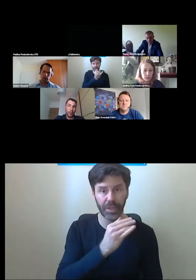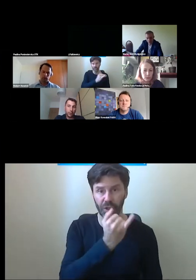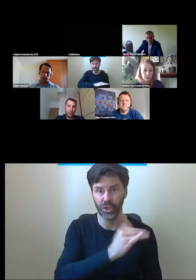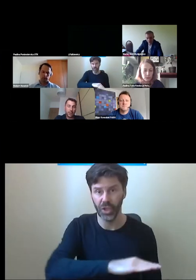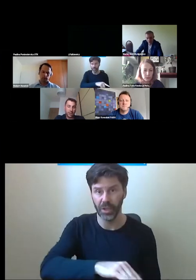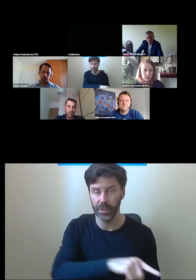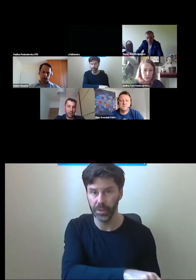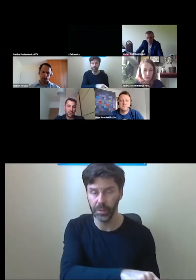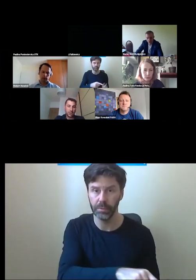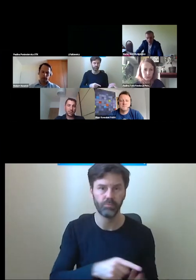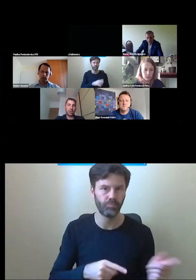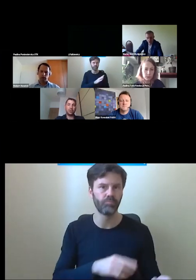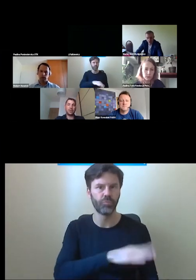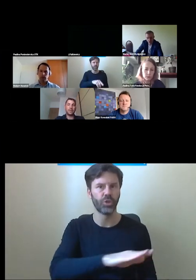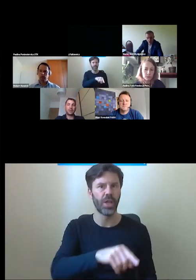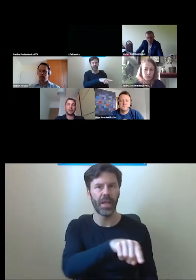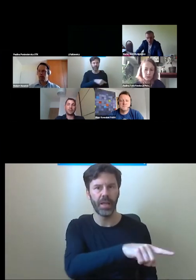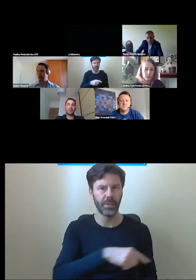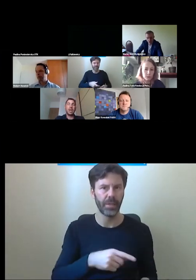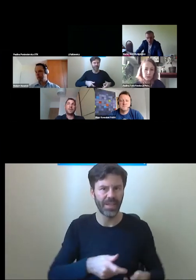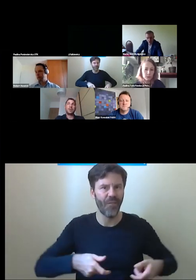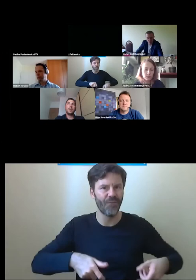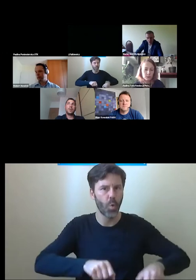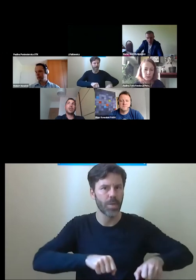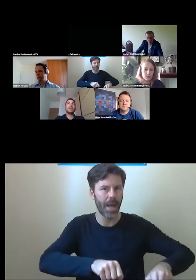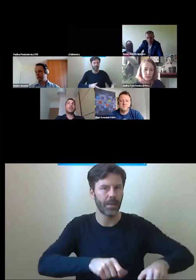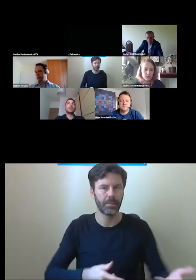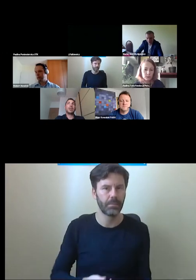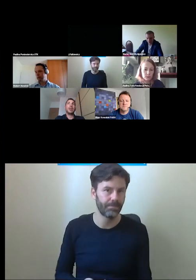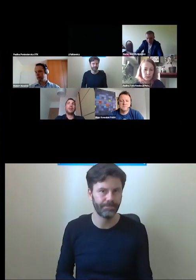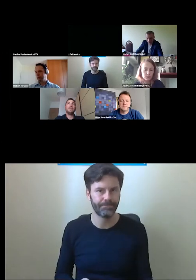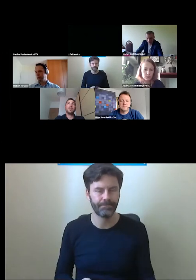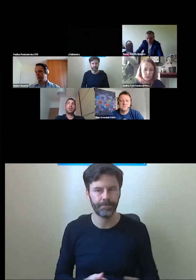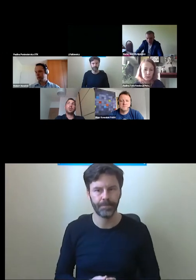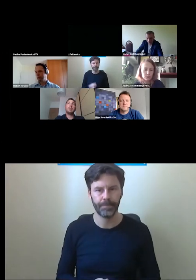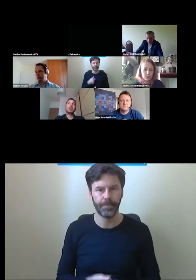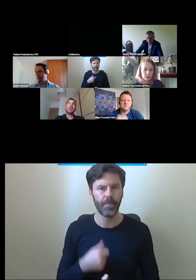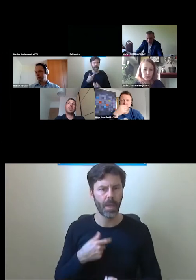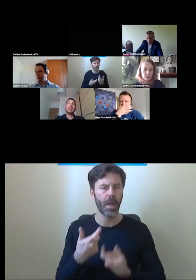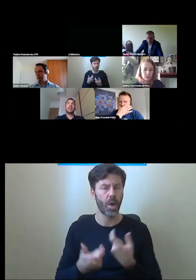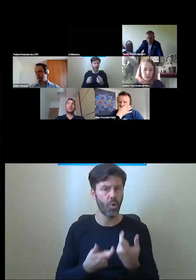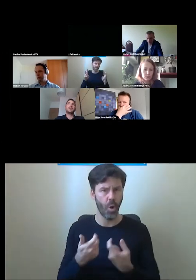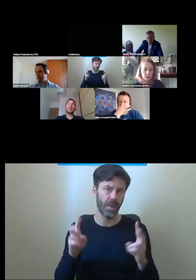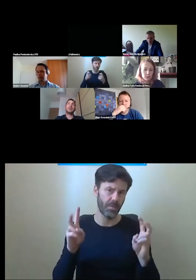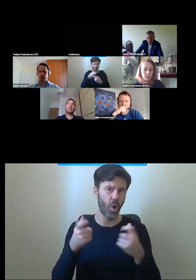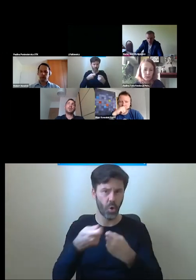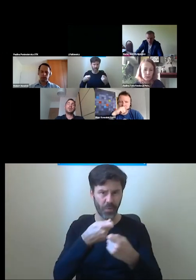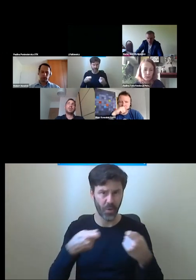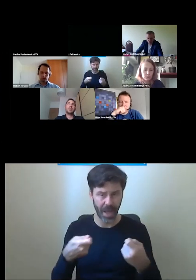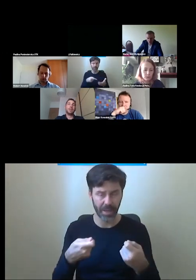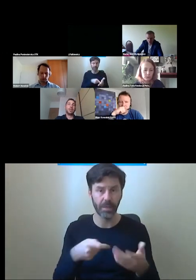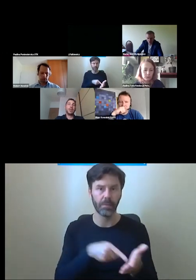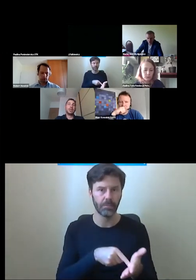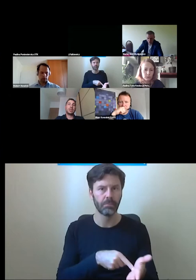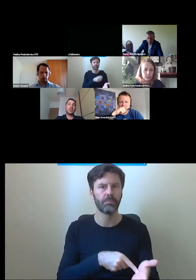albo opiekunów, kiedy te dzieci znajdują się w wózkach. W związku z tym tworzymy jakieś rozwiązanie, które co do zasady rozwiązuje problem